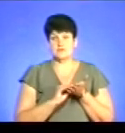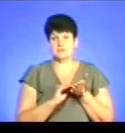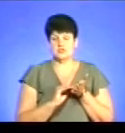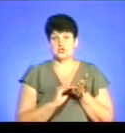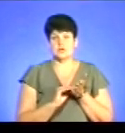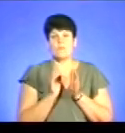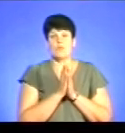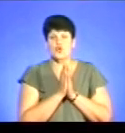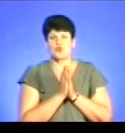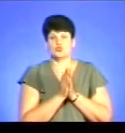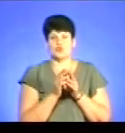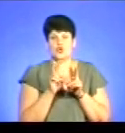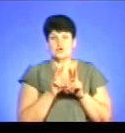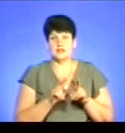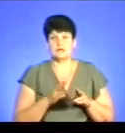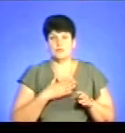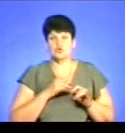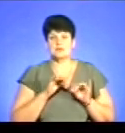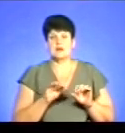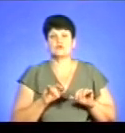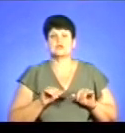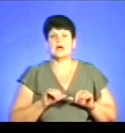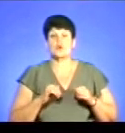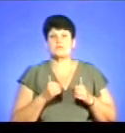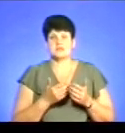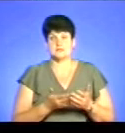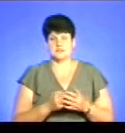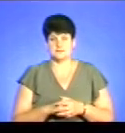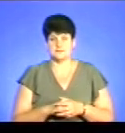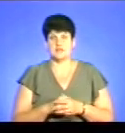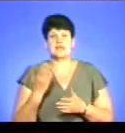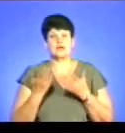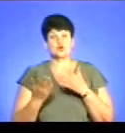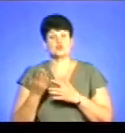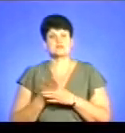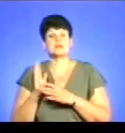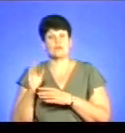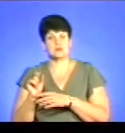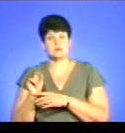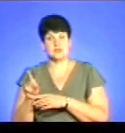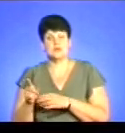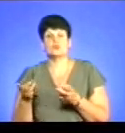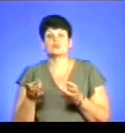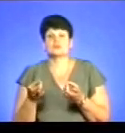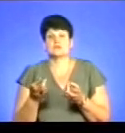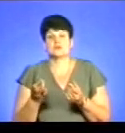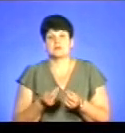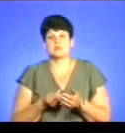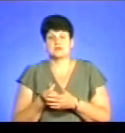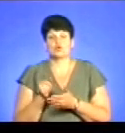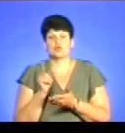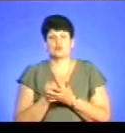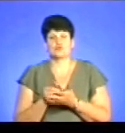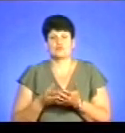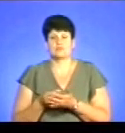відмітка, що прошу розглянути мою справу на комісії. І все ж таки, якщо субсидія буде призначена, яку потрібно буде сплачувати обов